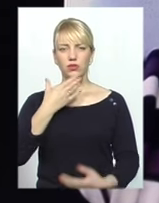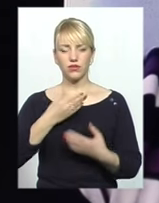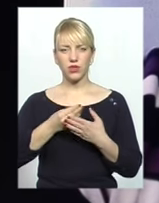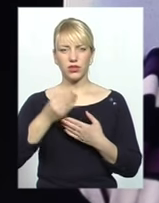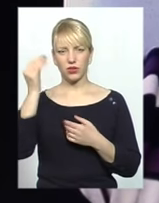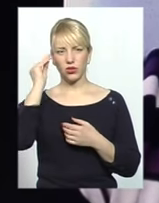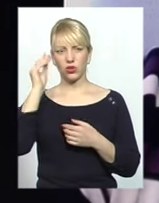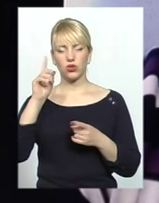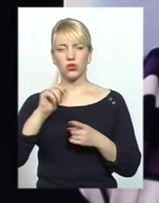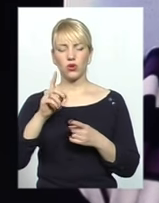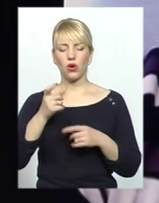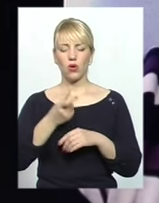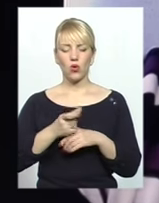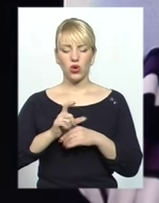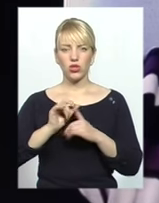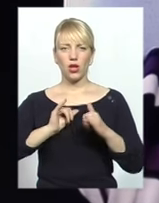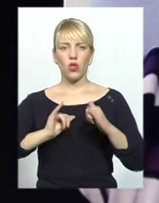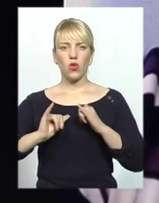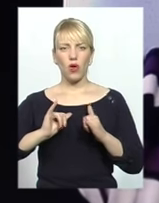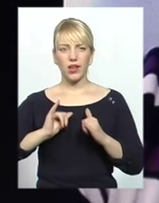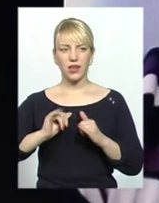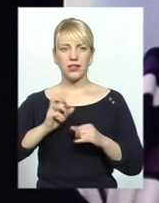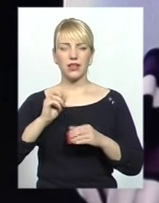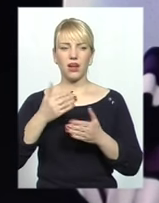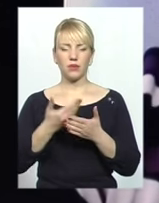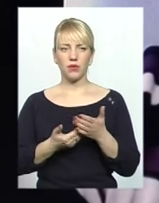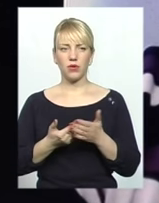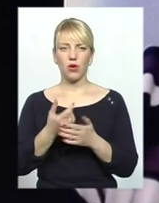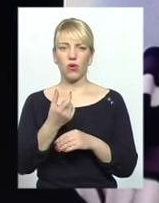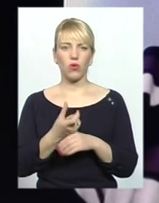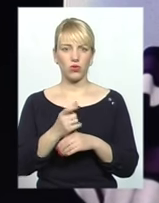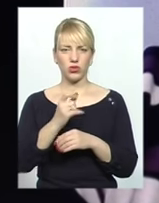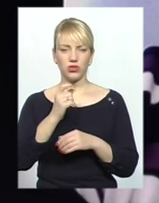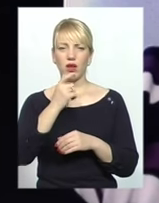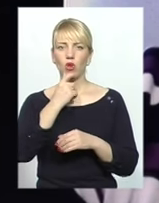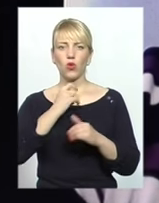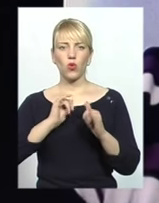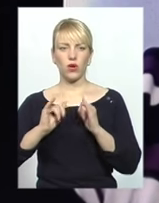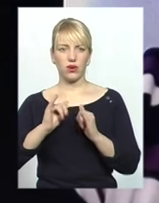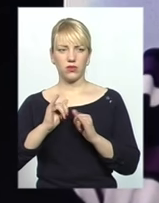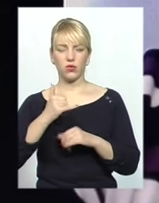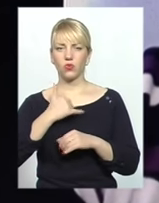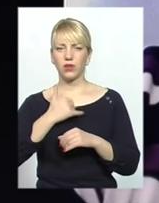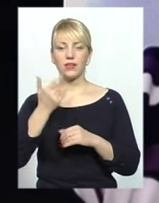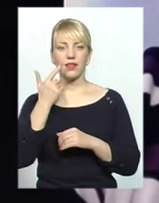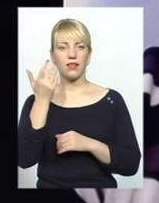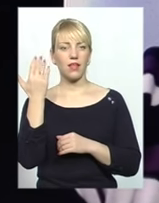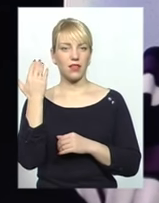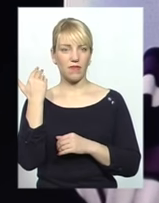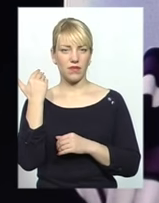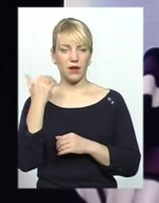що дуже тут толерантне. І, як по мене, так даже слишком толерантне. У нас недавно